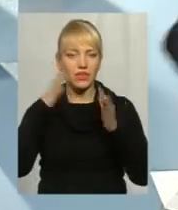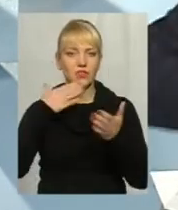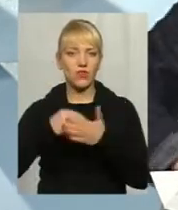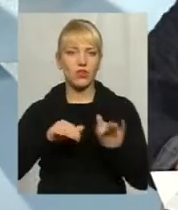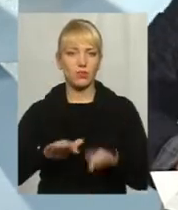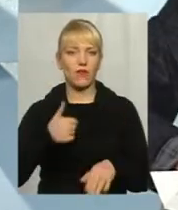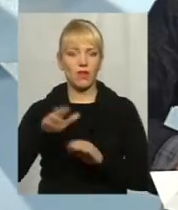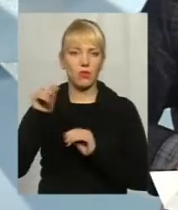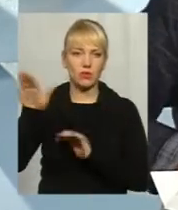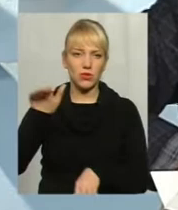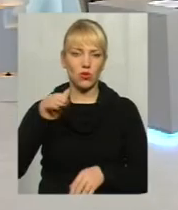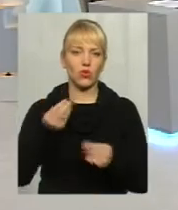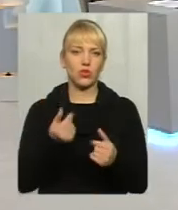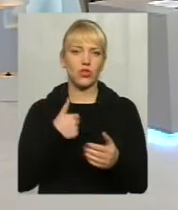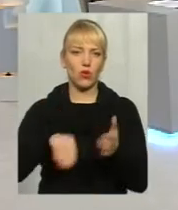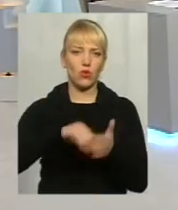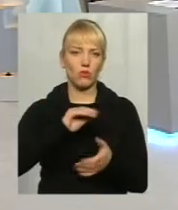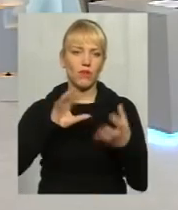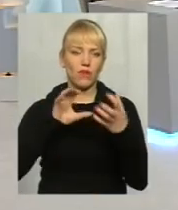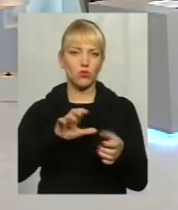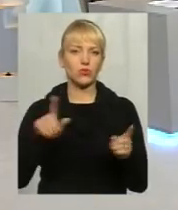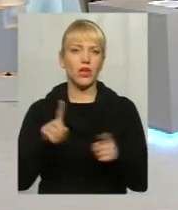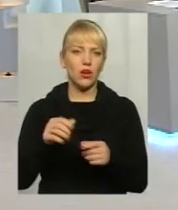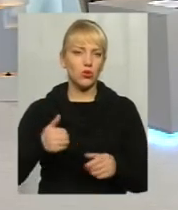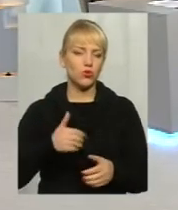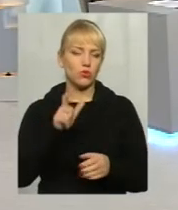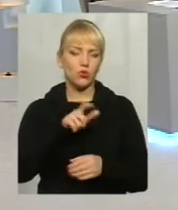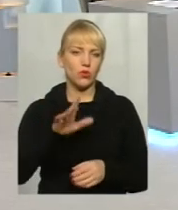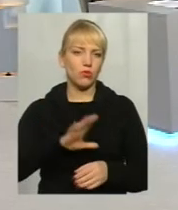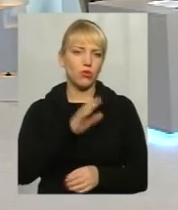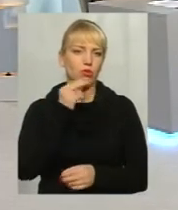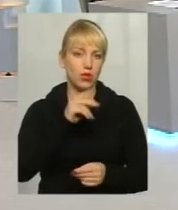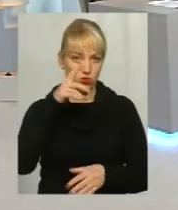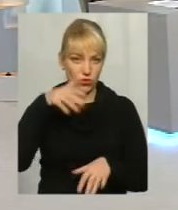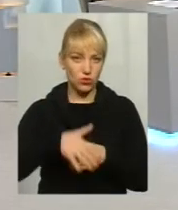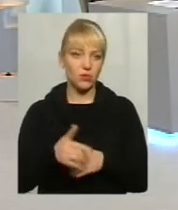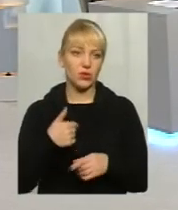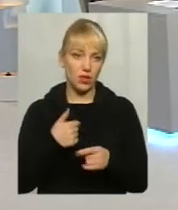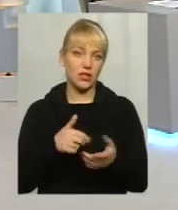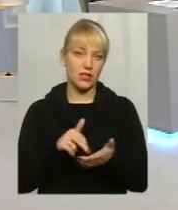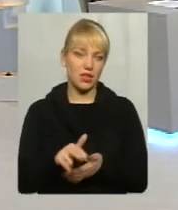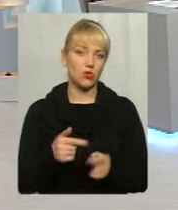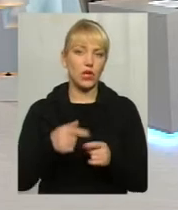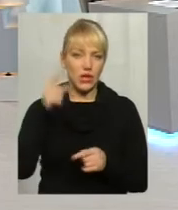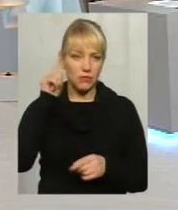Я позичив кошти, я купив транспортні засоби, я хочу, щоб людню було краще. Розумієте? І я на це йду. І про це знає міська влада те